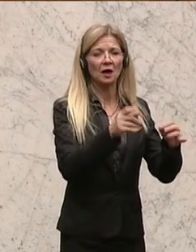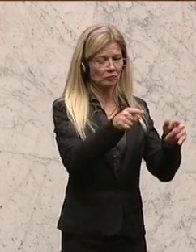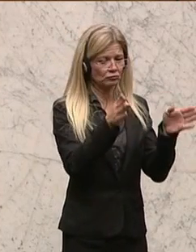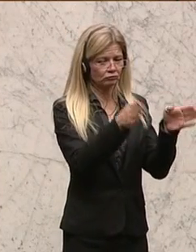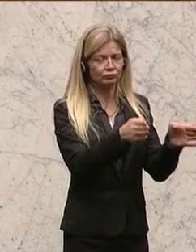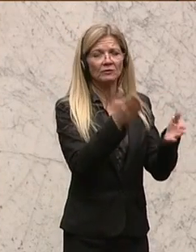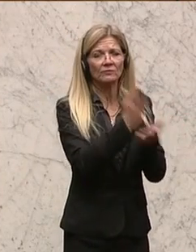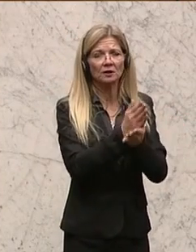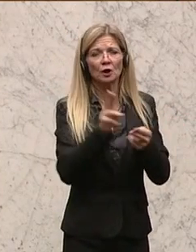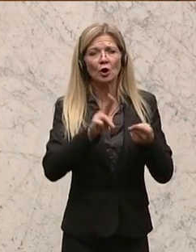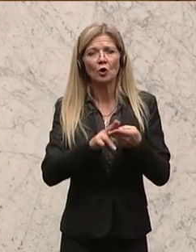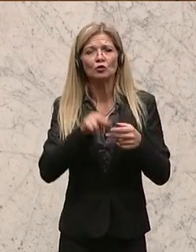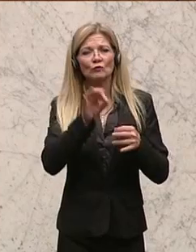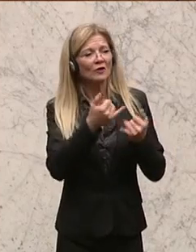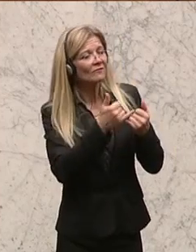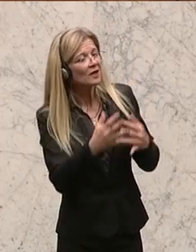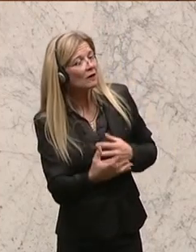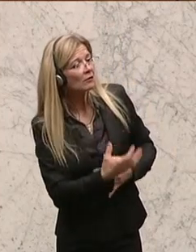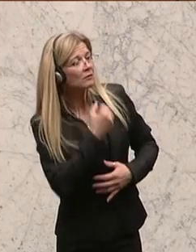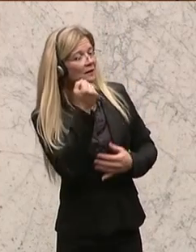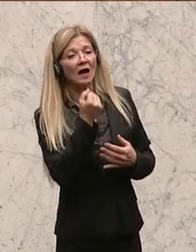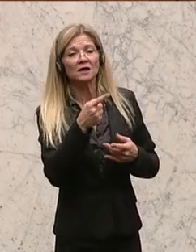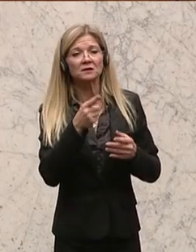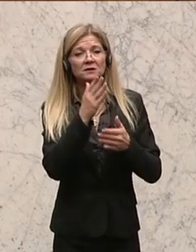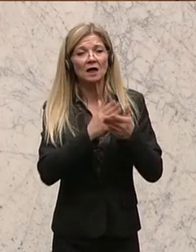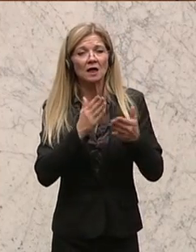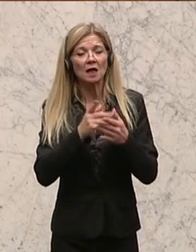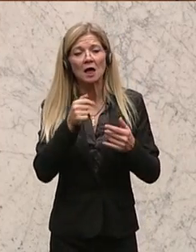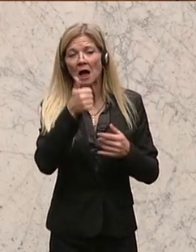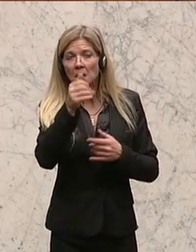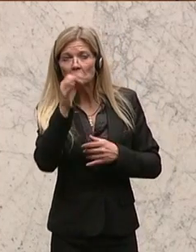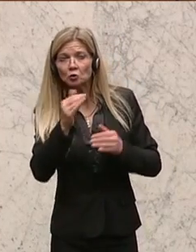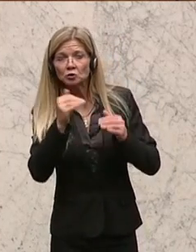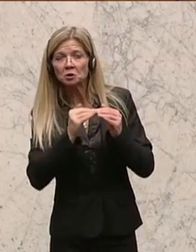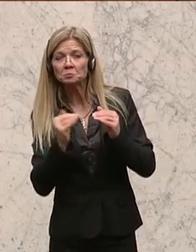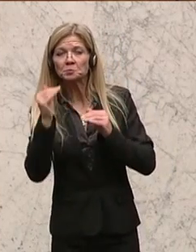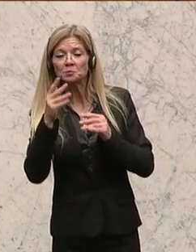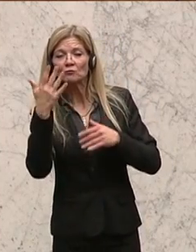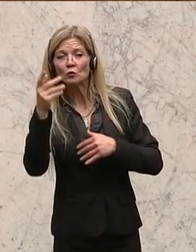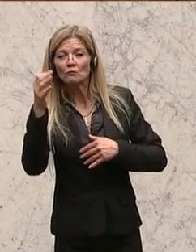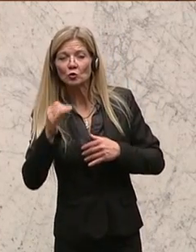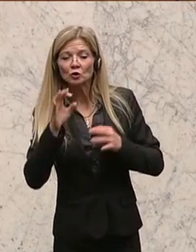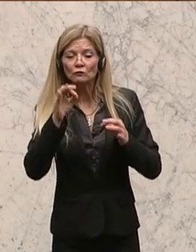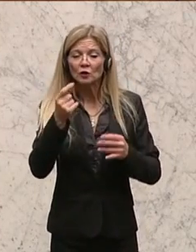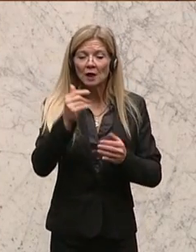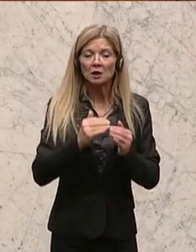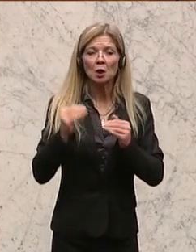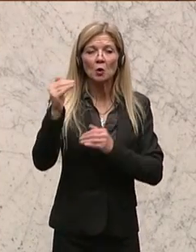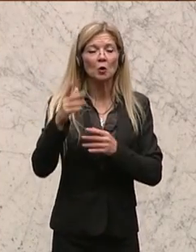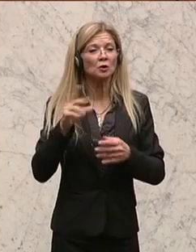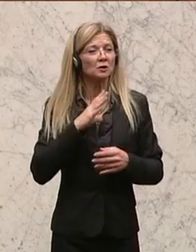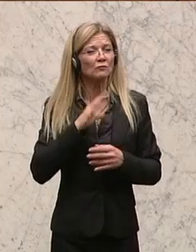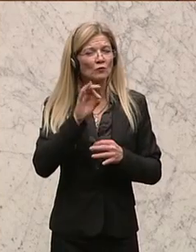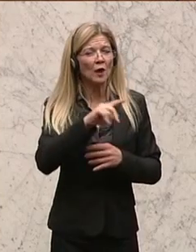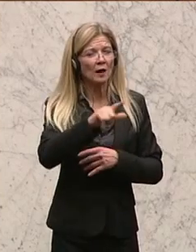Bezug auf die Ertragsanteile gerade mal von 1% auf 5% aller zu verteilenden Mittel an die Länder erhöht. Das ist ein